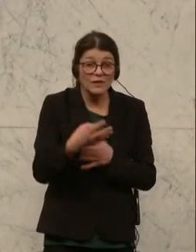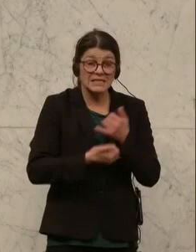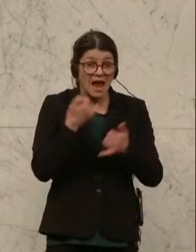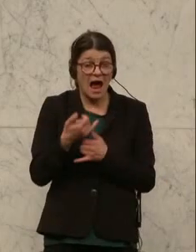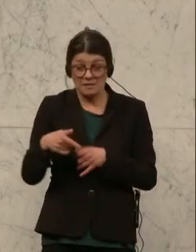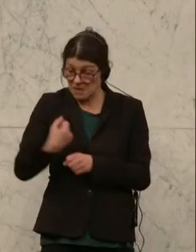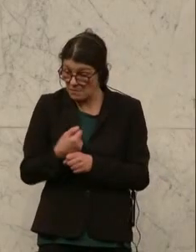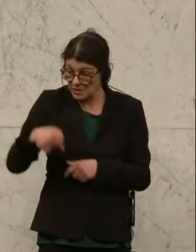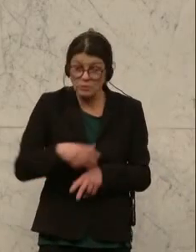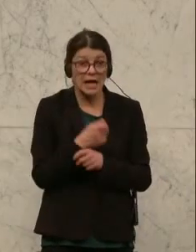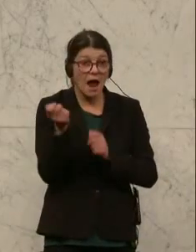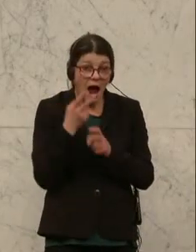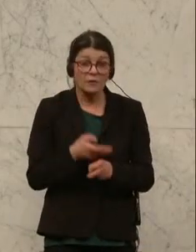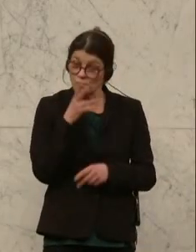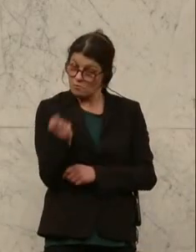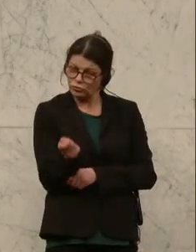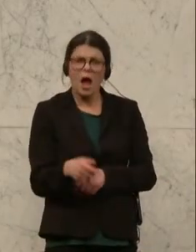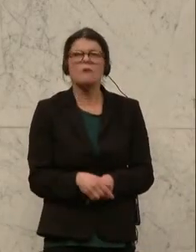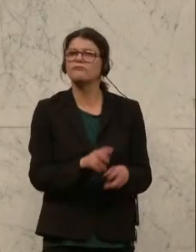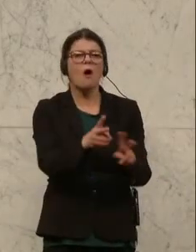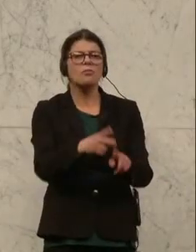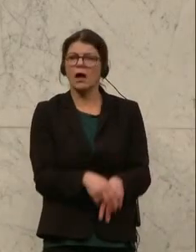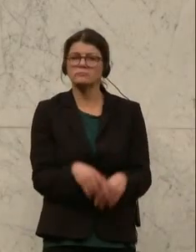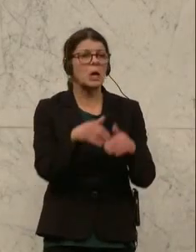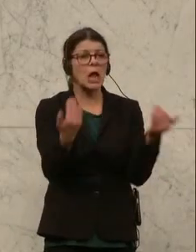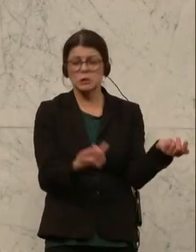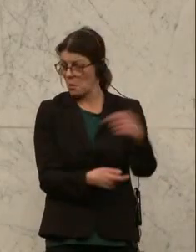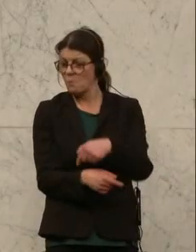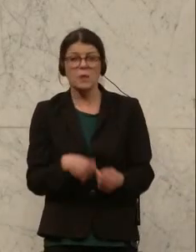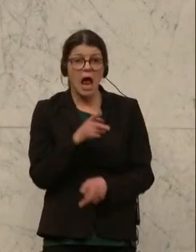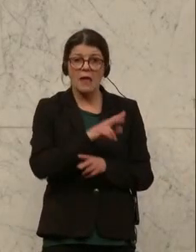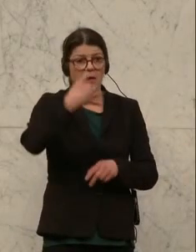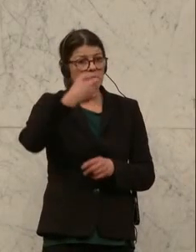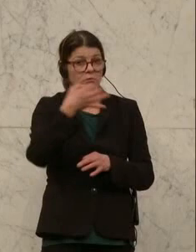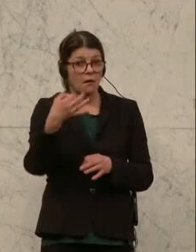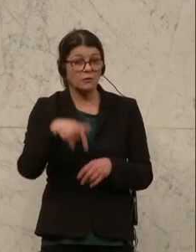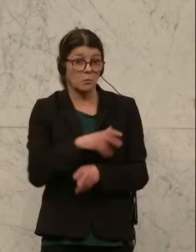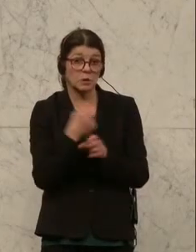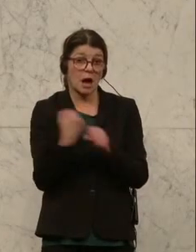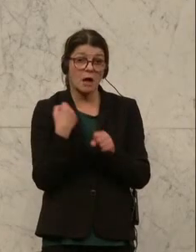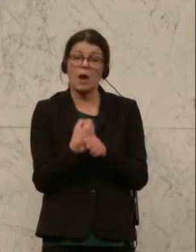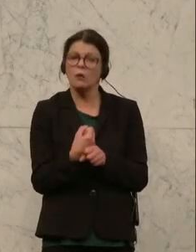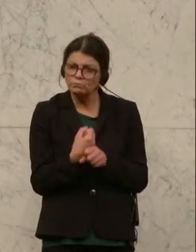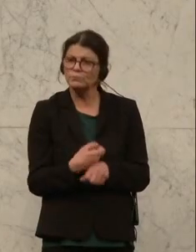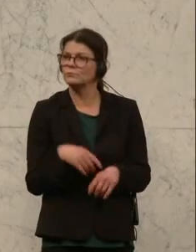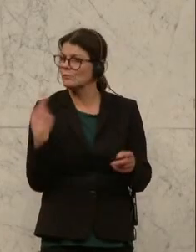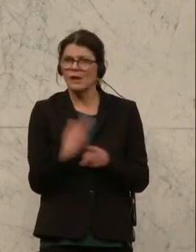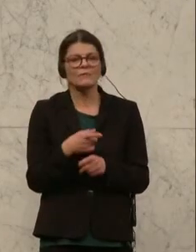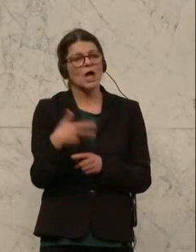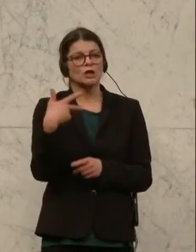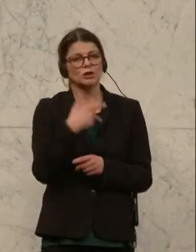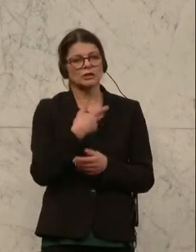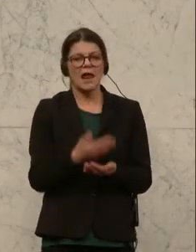hart gearbeitet haben, werden bestraft. Und den anderen, die über die Grenze kommen und keinen Tag in Österreich gearbeitet haben, spannen Sie die soziale